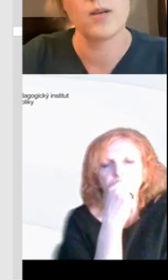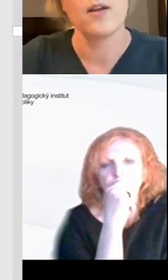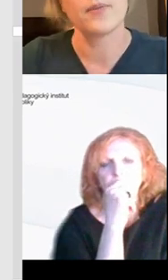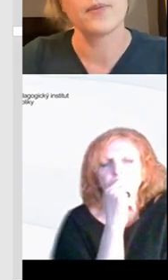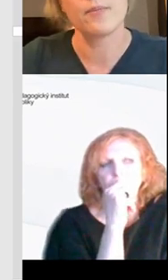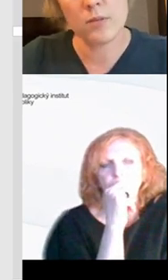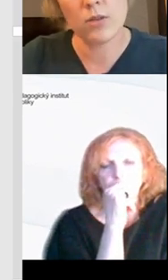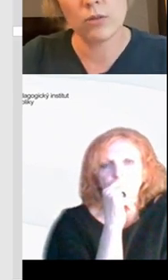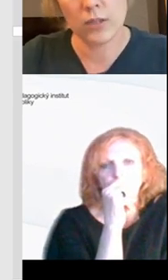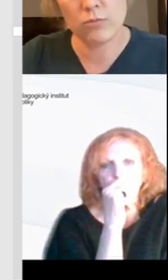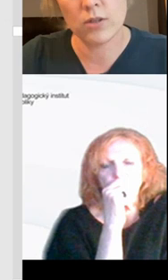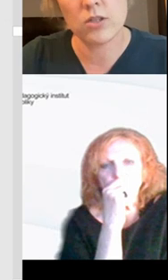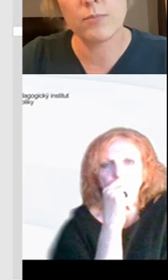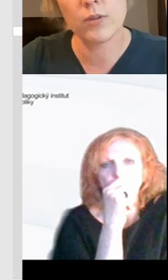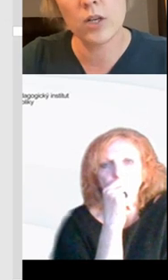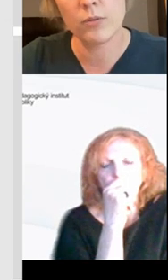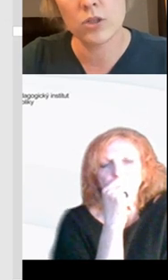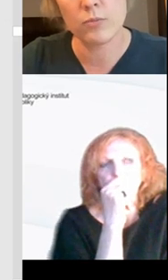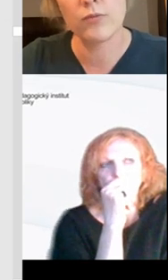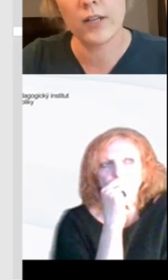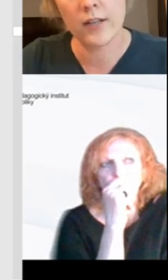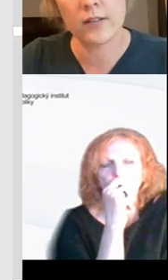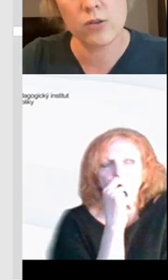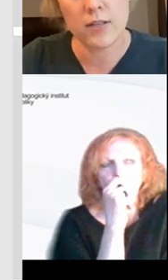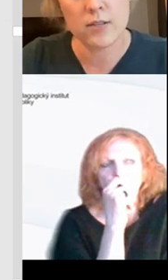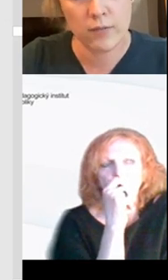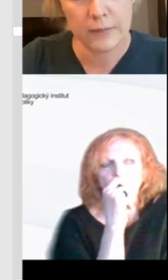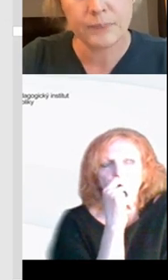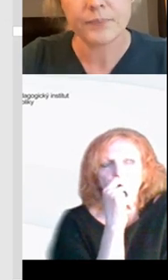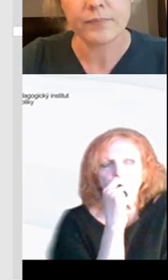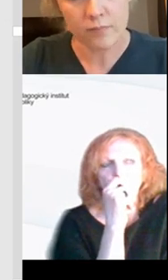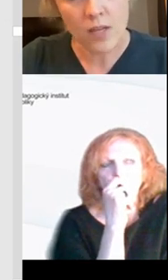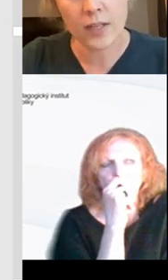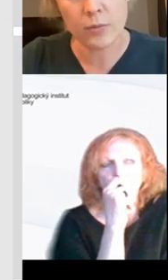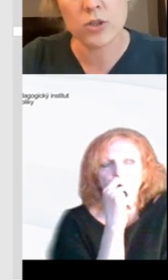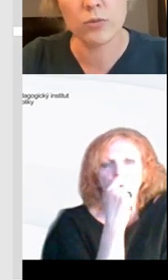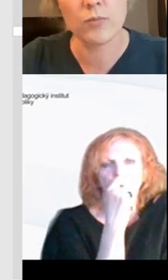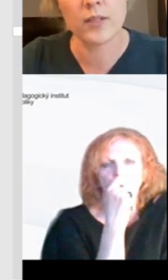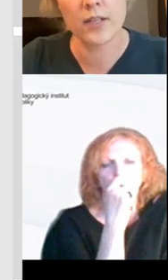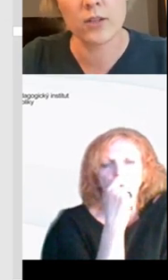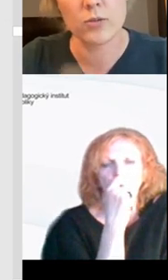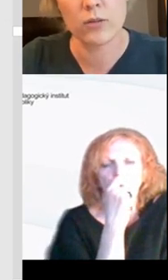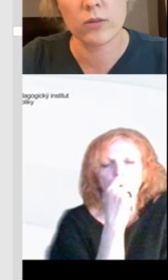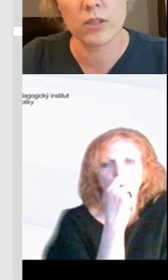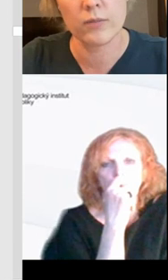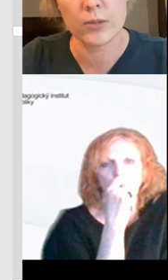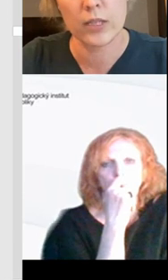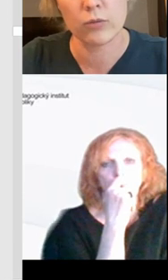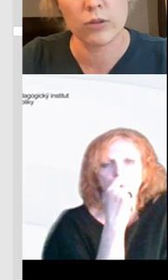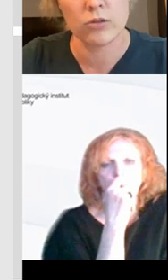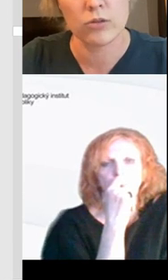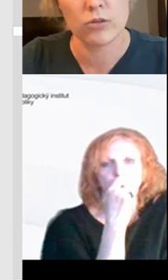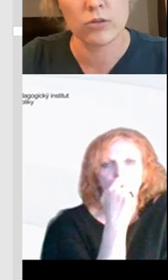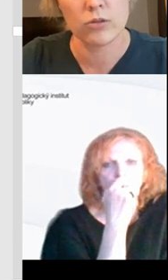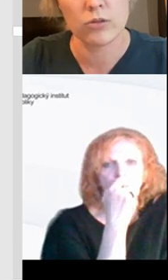dní s porozuměním, tak musím se do toho textu začíst. Pokud jenom potřebuji vyhledat klíčová slova, tak potřebuji umět tady to přiletnutí